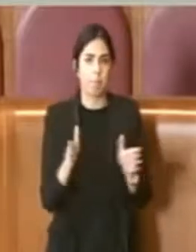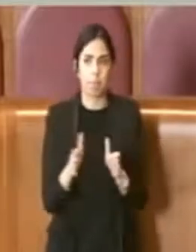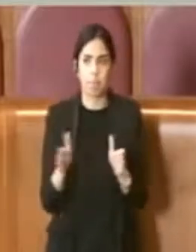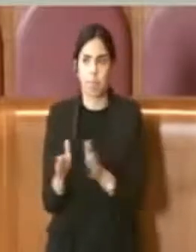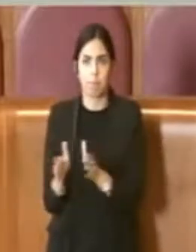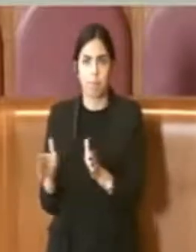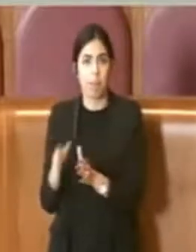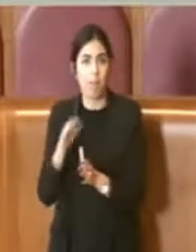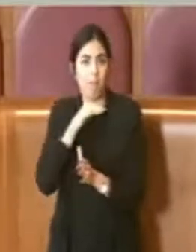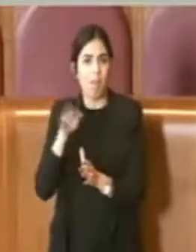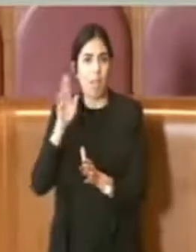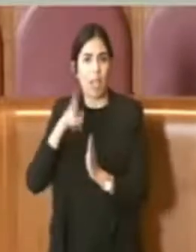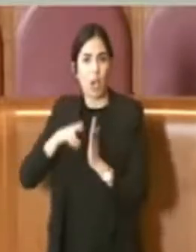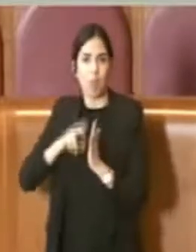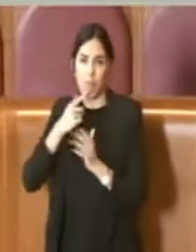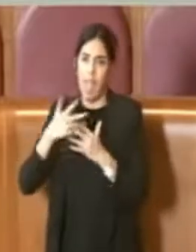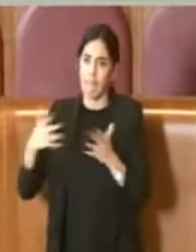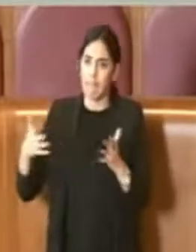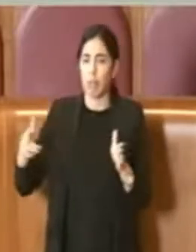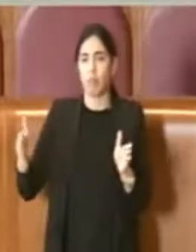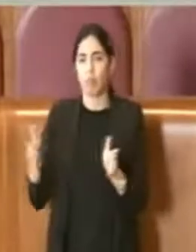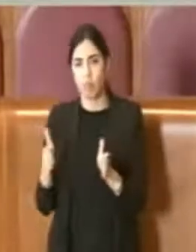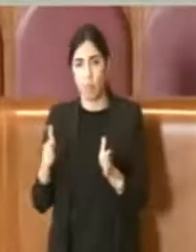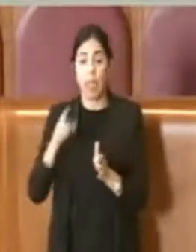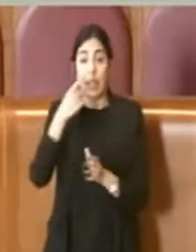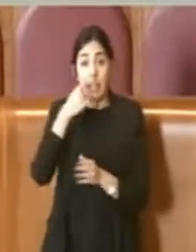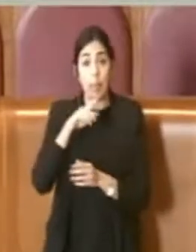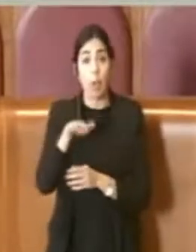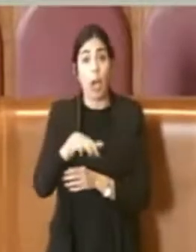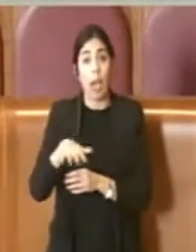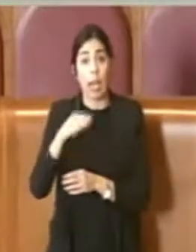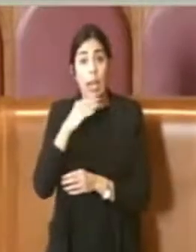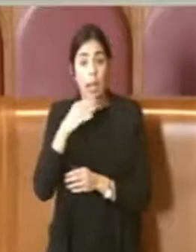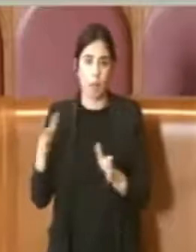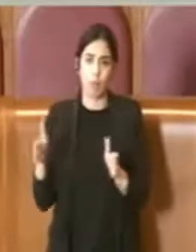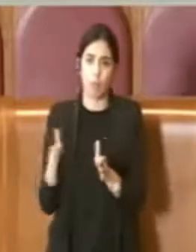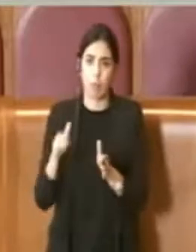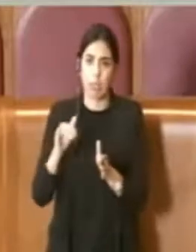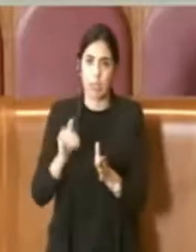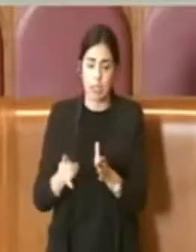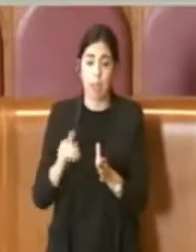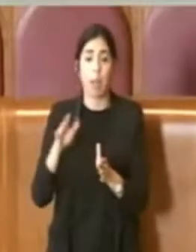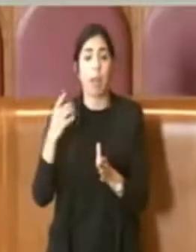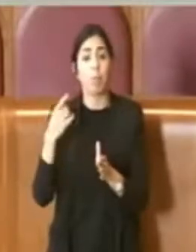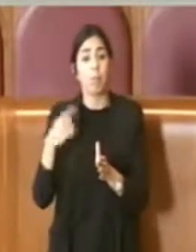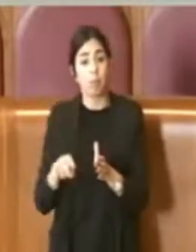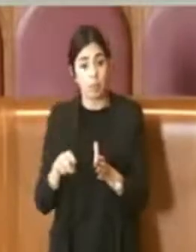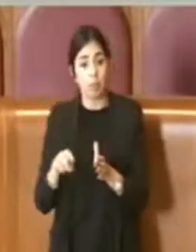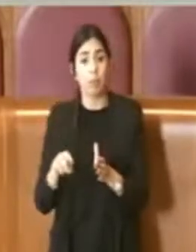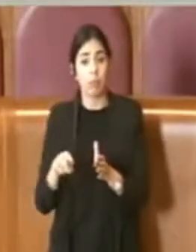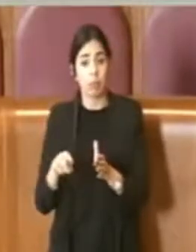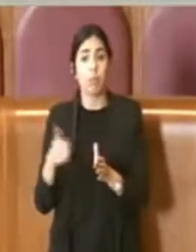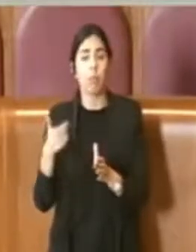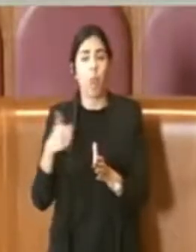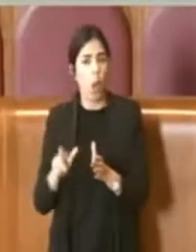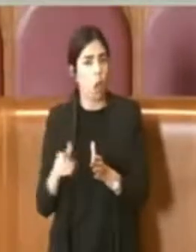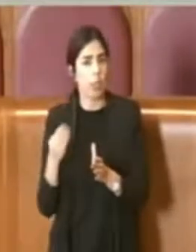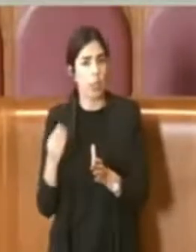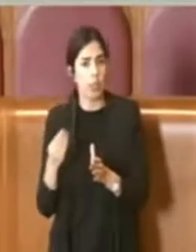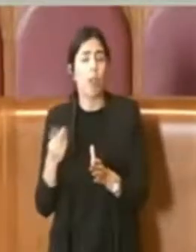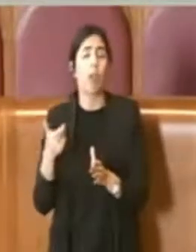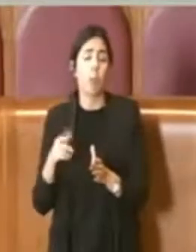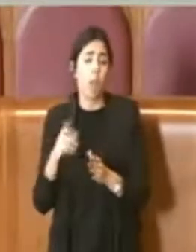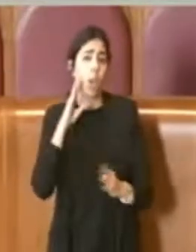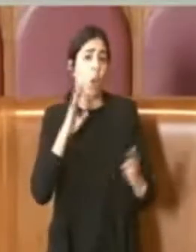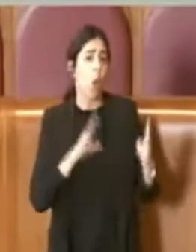presente regolamento, come per esempio proprio le aree cani. Ma questo è dettato dal confronto che c'è stato con le